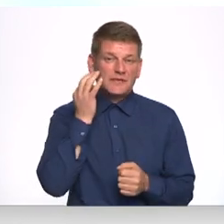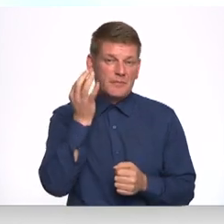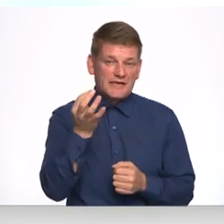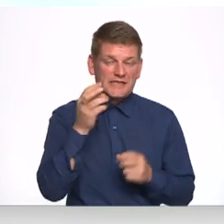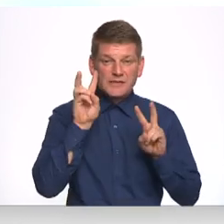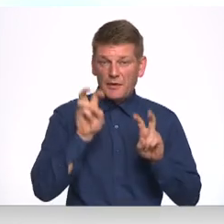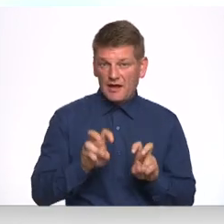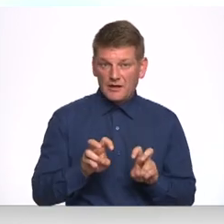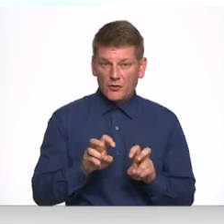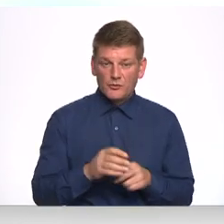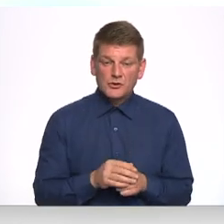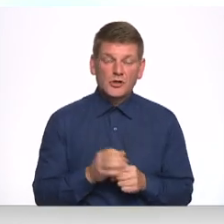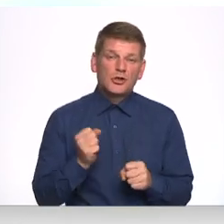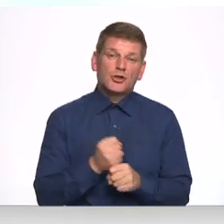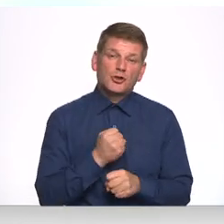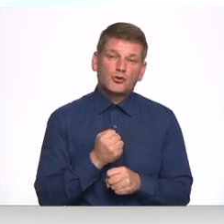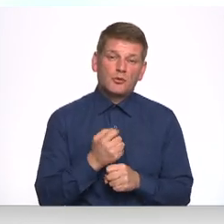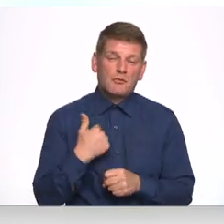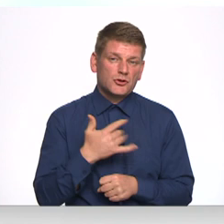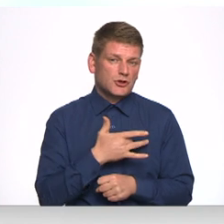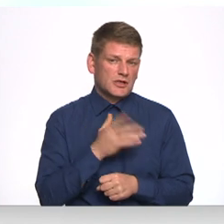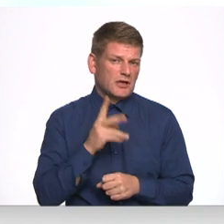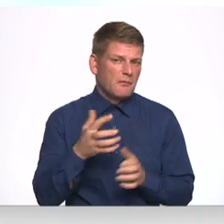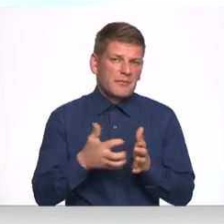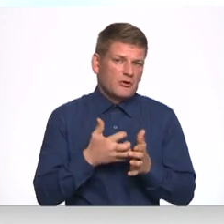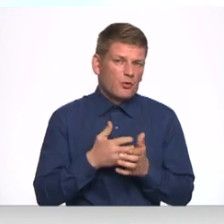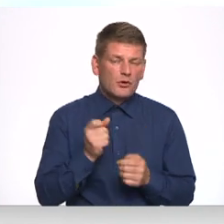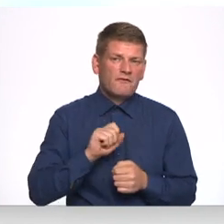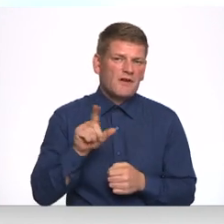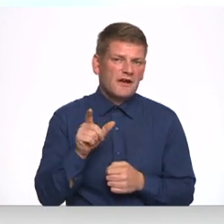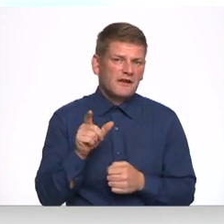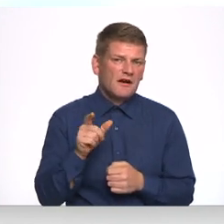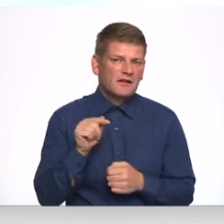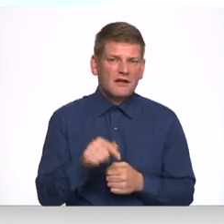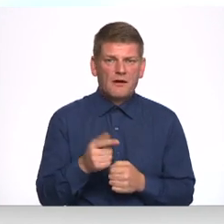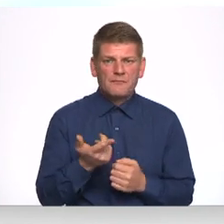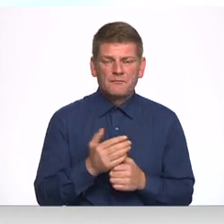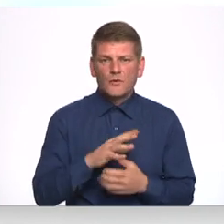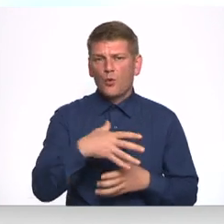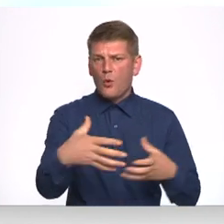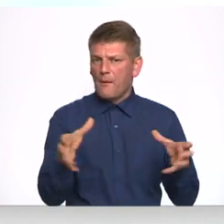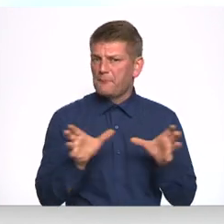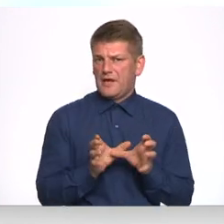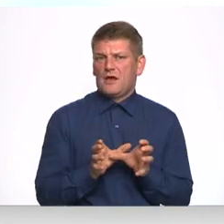pētījums. Taču man šķiet pietrūka vairāk tām kopienu